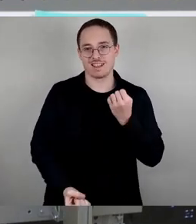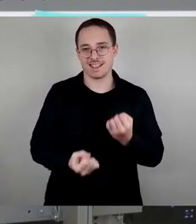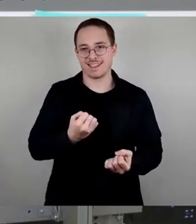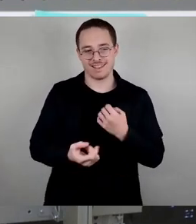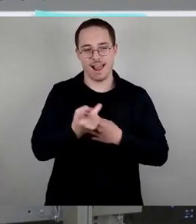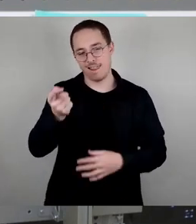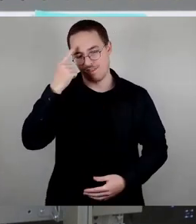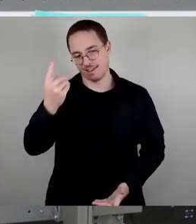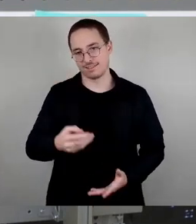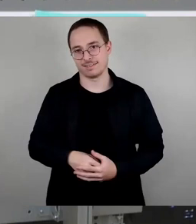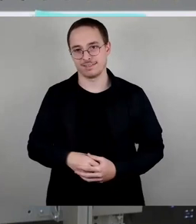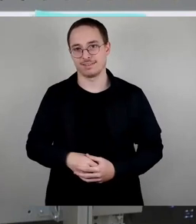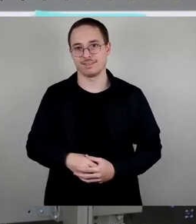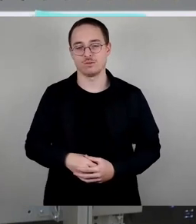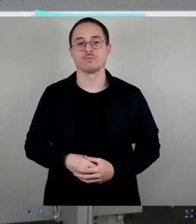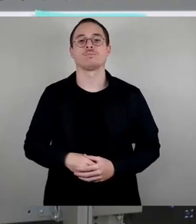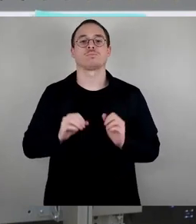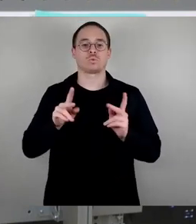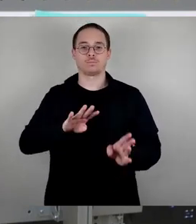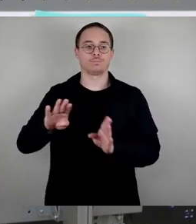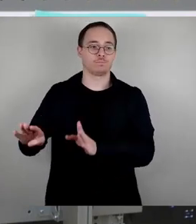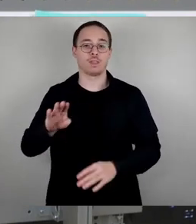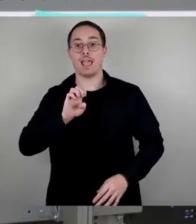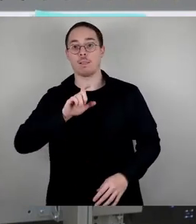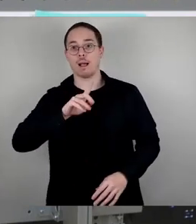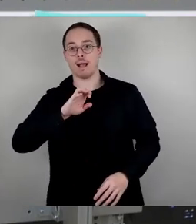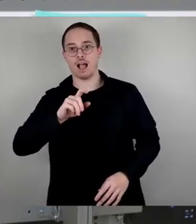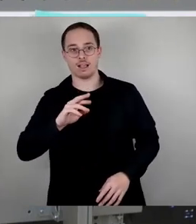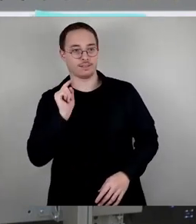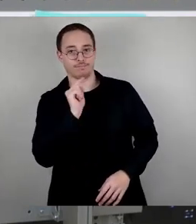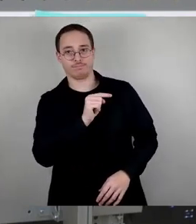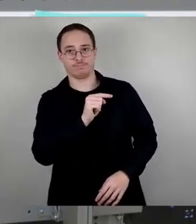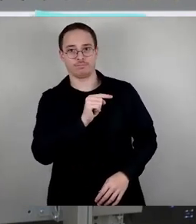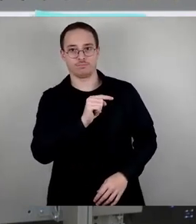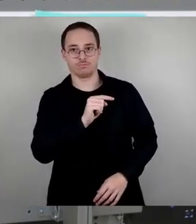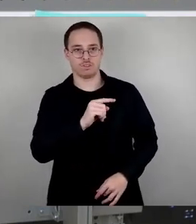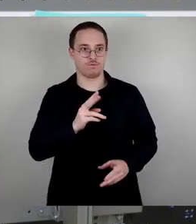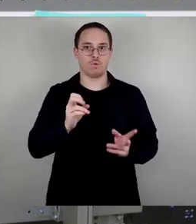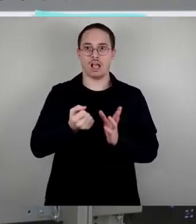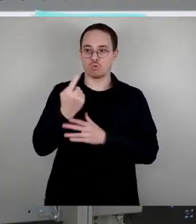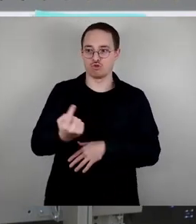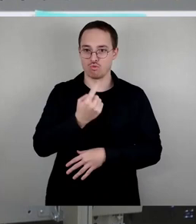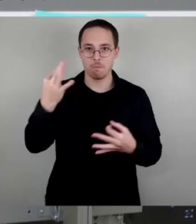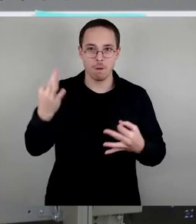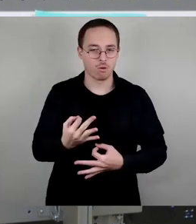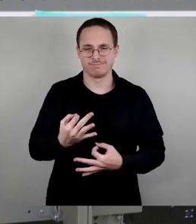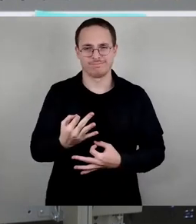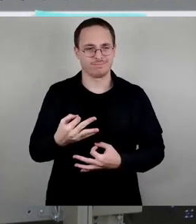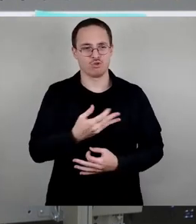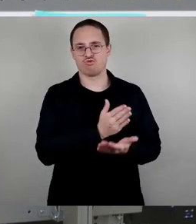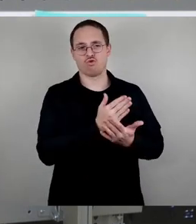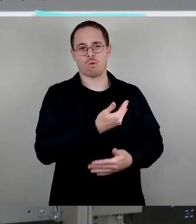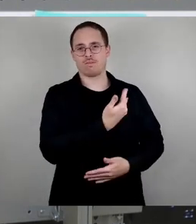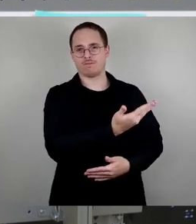Genau, zum Thema Alba Mare. Gibt es eigentlich auch nichts Neues, was in der Aktuellen Stunde dringend notwendig machen würde. Wir wissen alle dann, dass diese